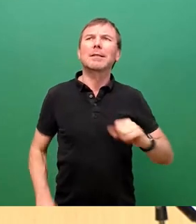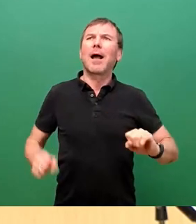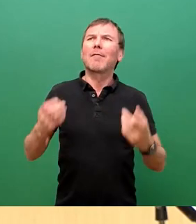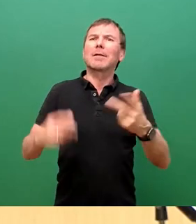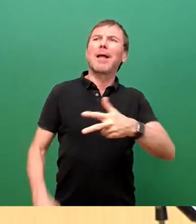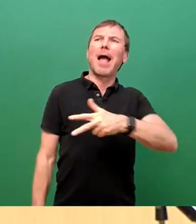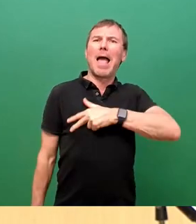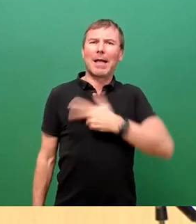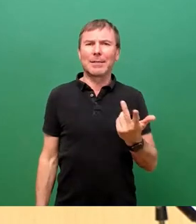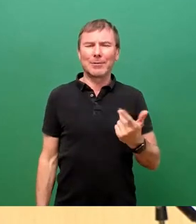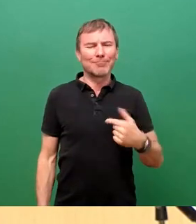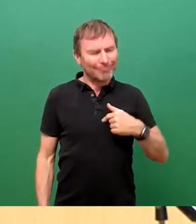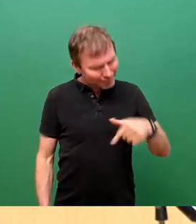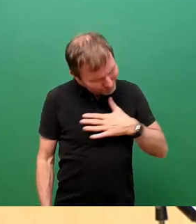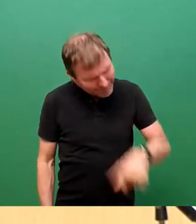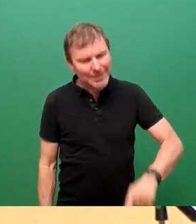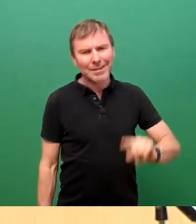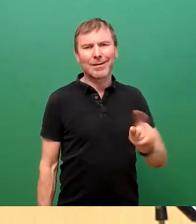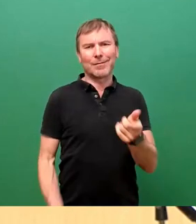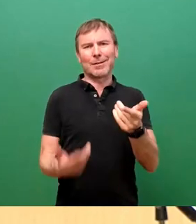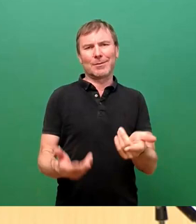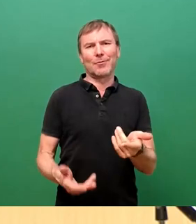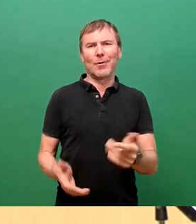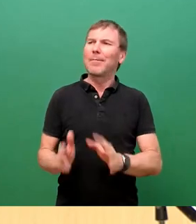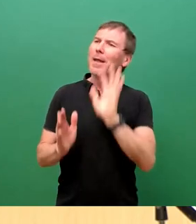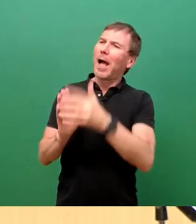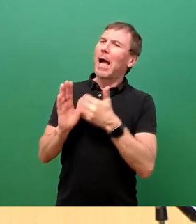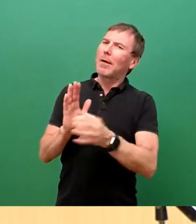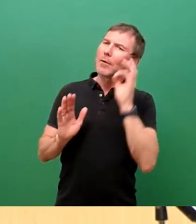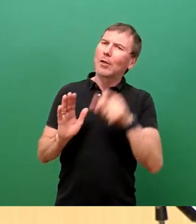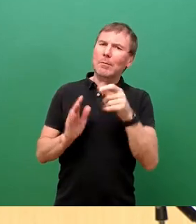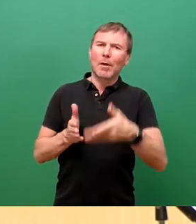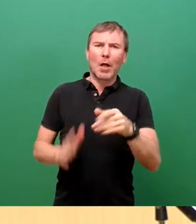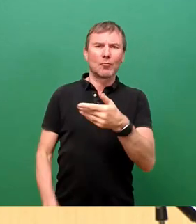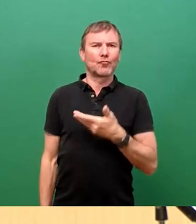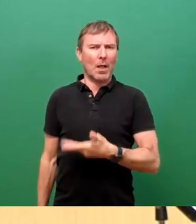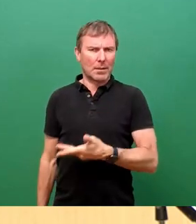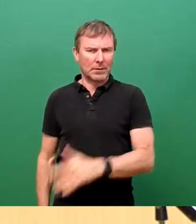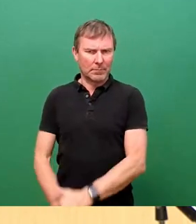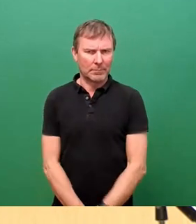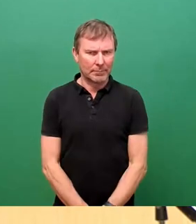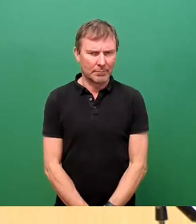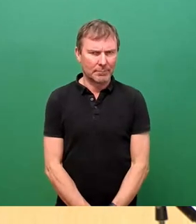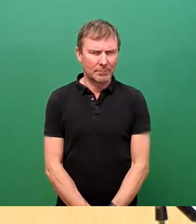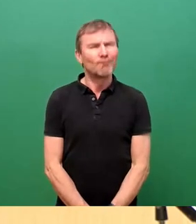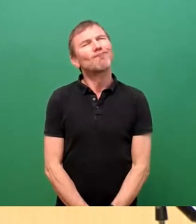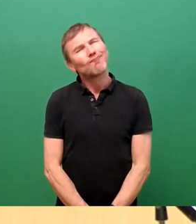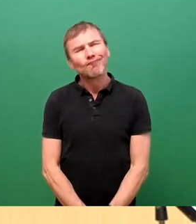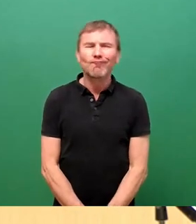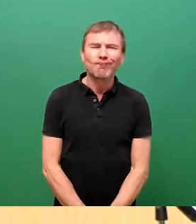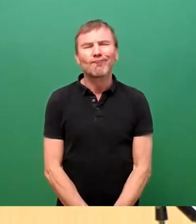ich jetzt auch sein. Die Planung für die Königsbrücker Straße erzeugt bei mir doch wenigstens